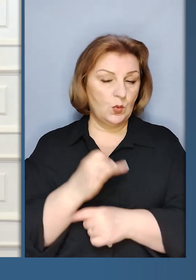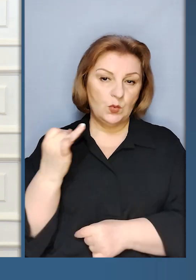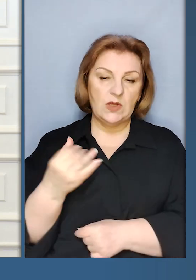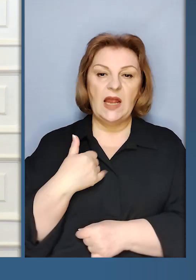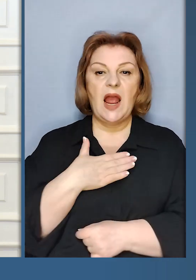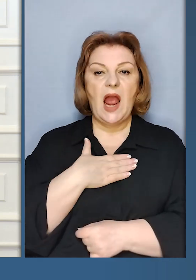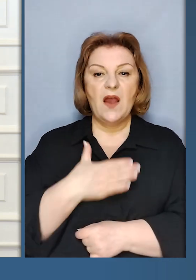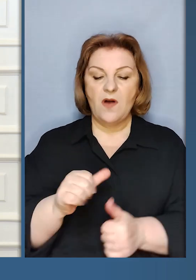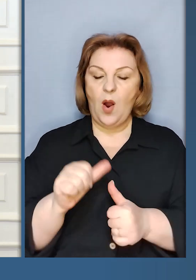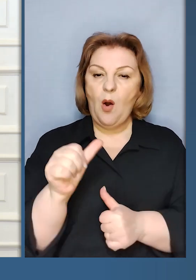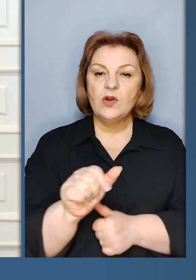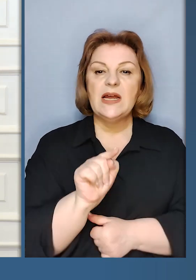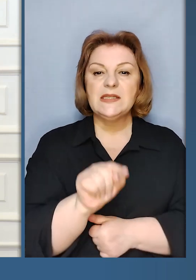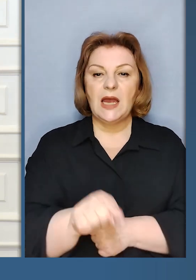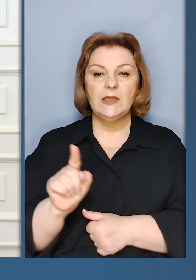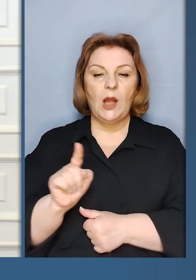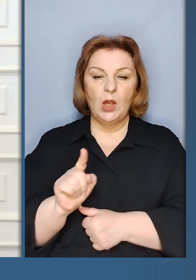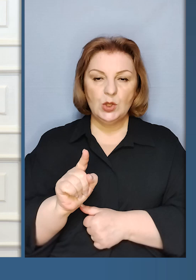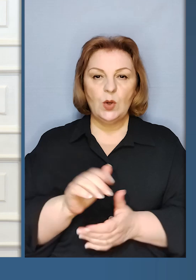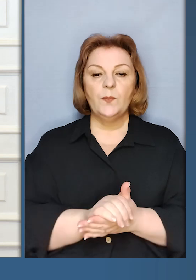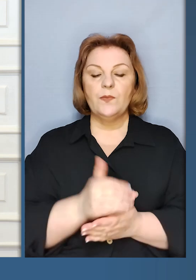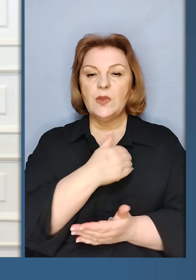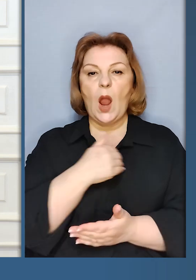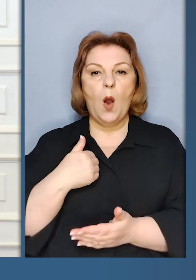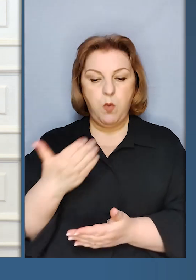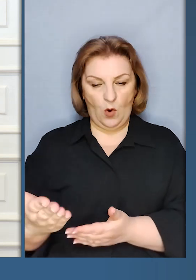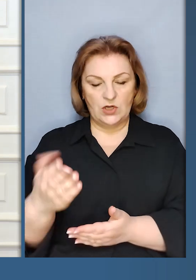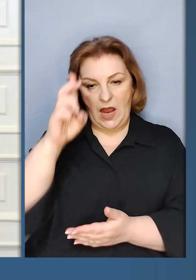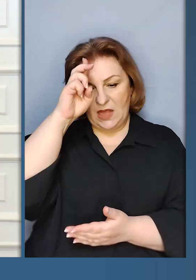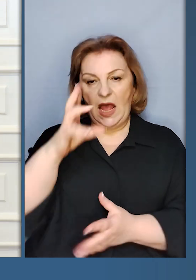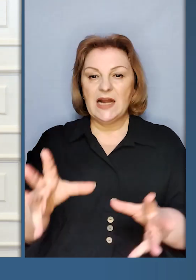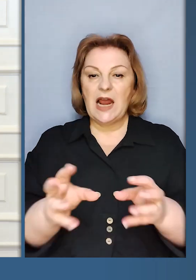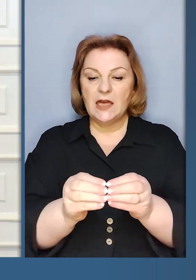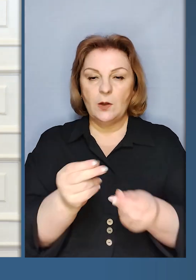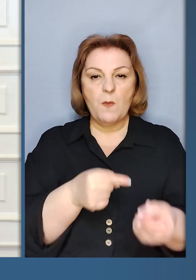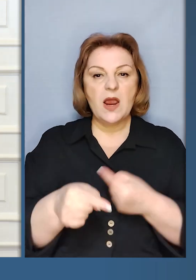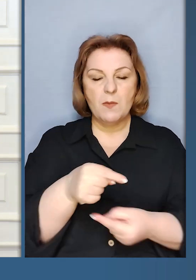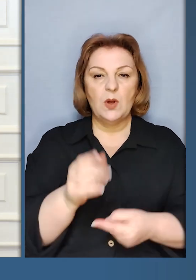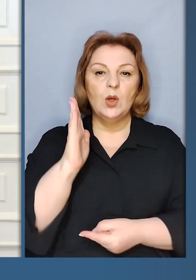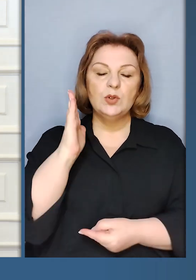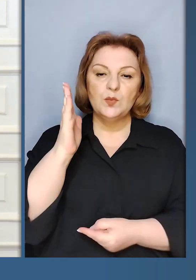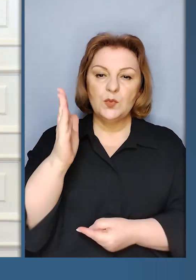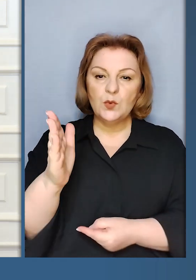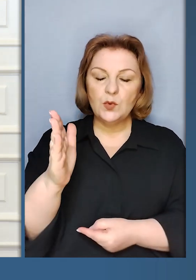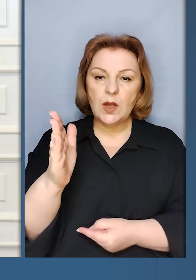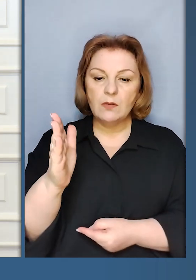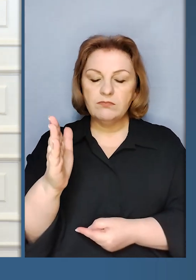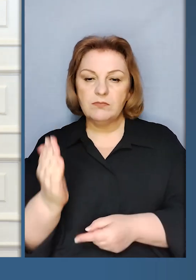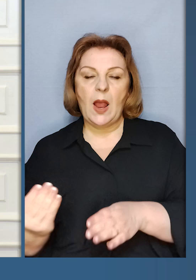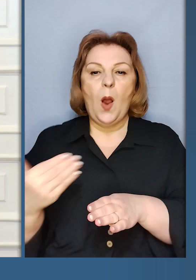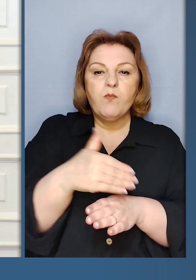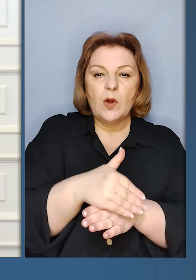дуже зацікавлені. Я дякую окремо за те, що польська держава разом з бізнесом будуть